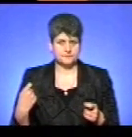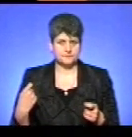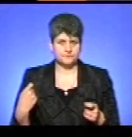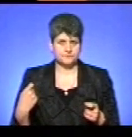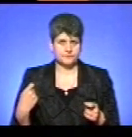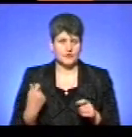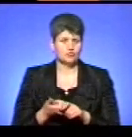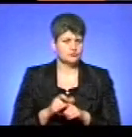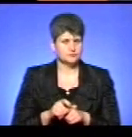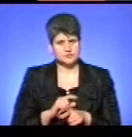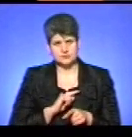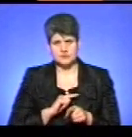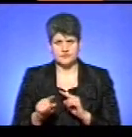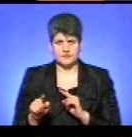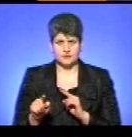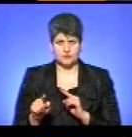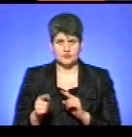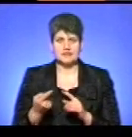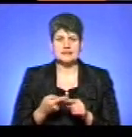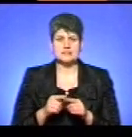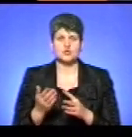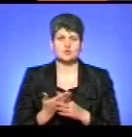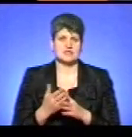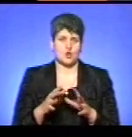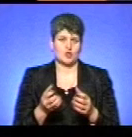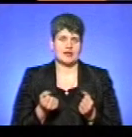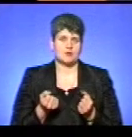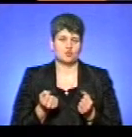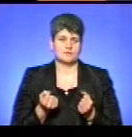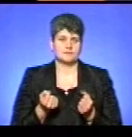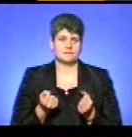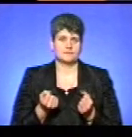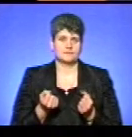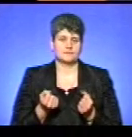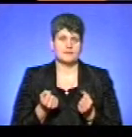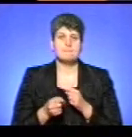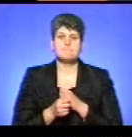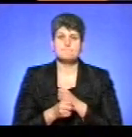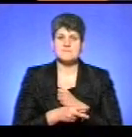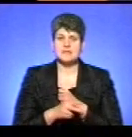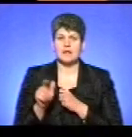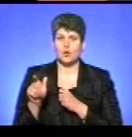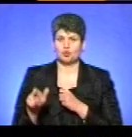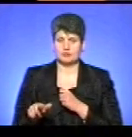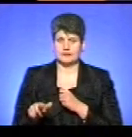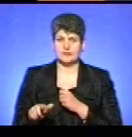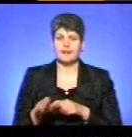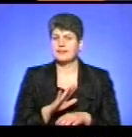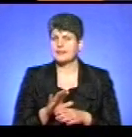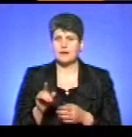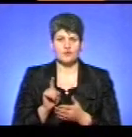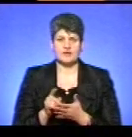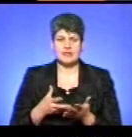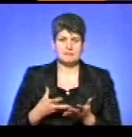надзвичайно швидко ці субсидії отримали. Бідна людина не повинна